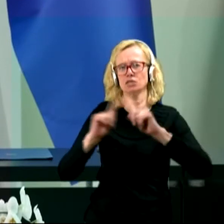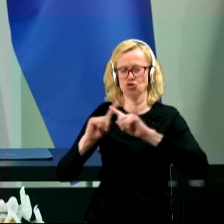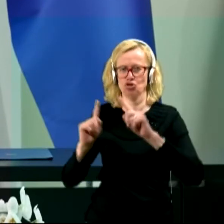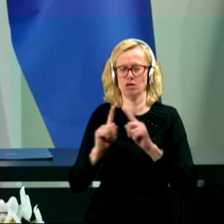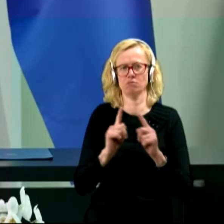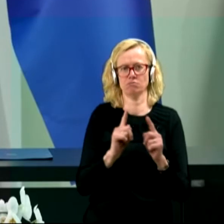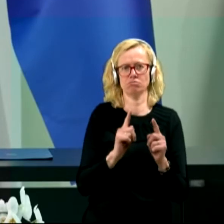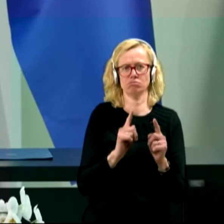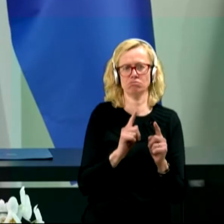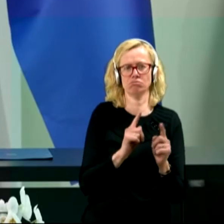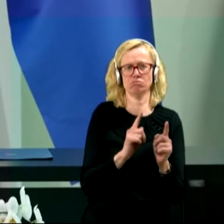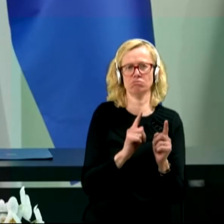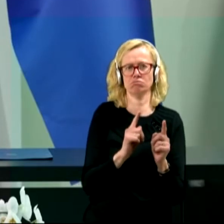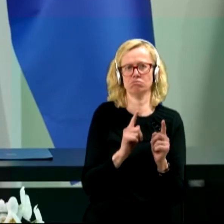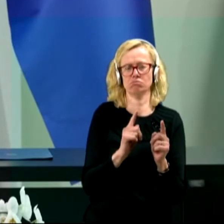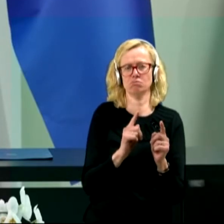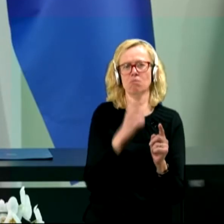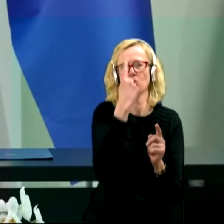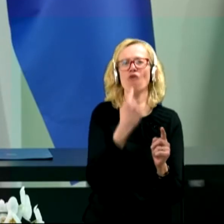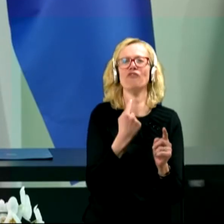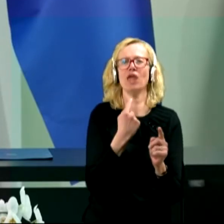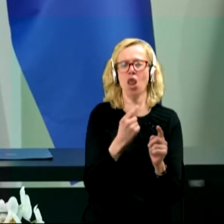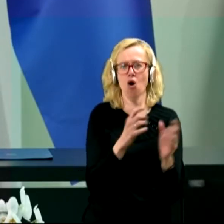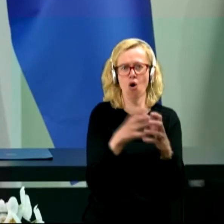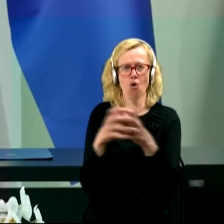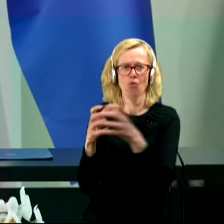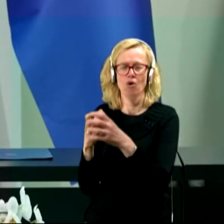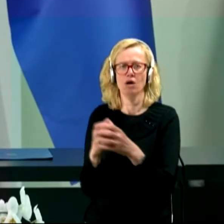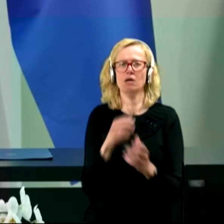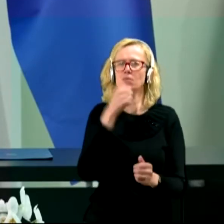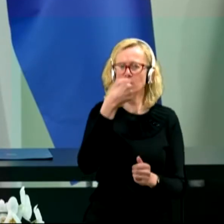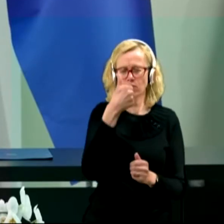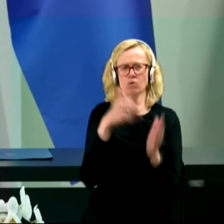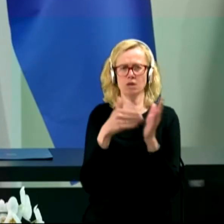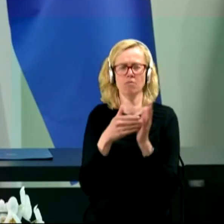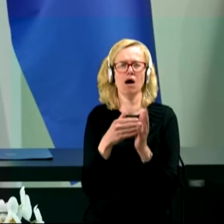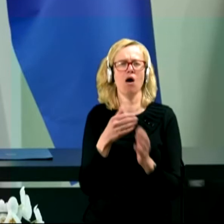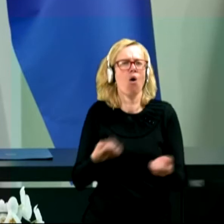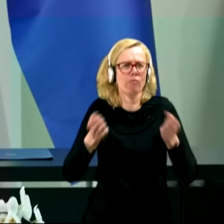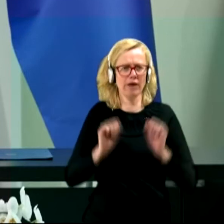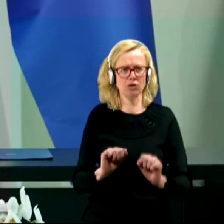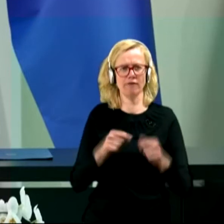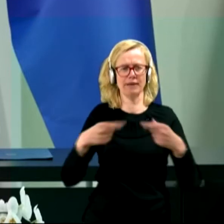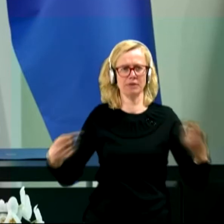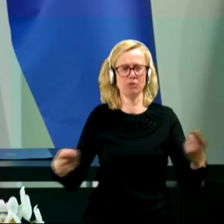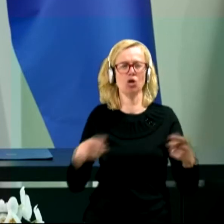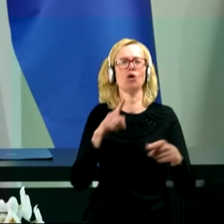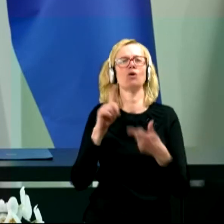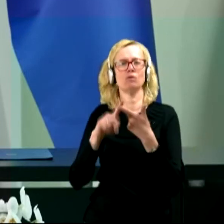da je potrebno najprej obladovati epidemijo in potem tudi uresničovati